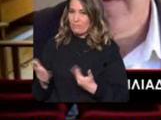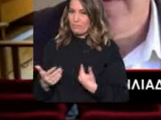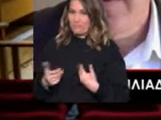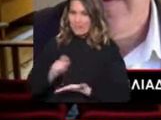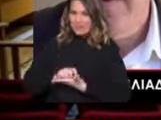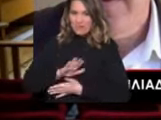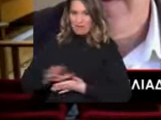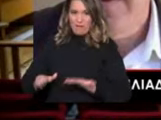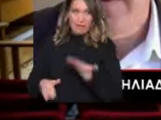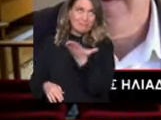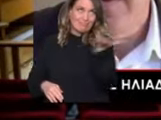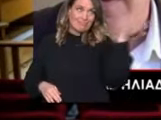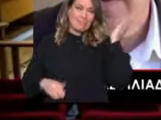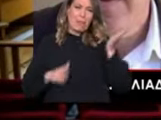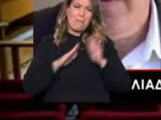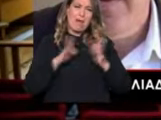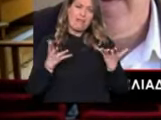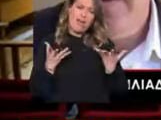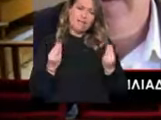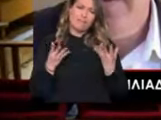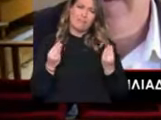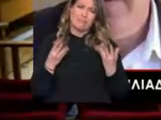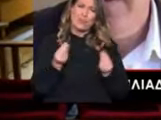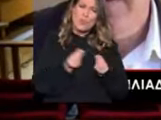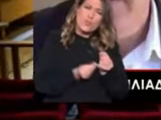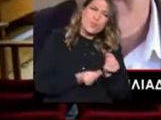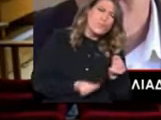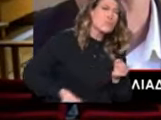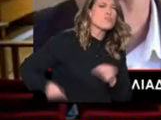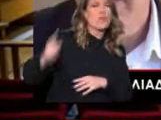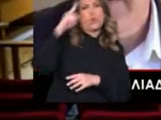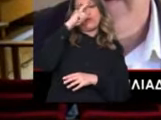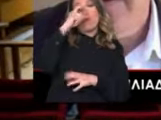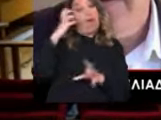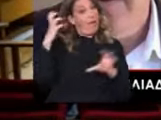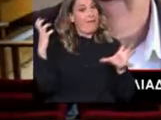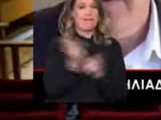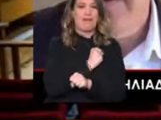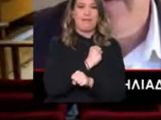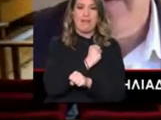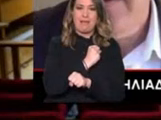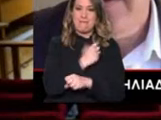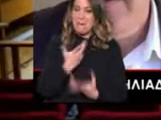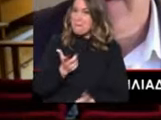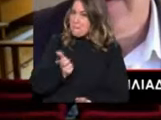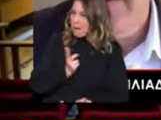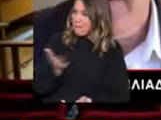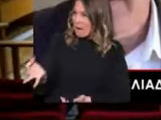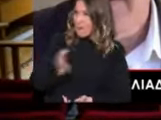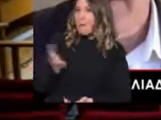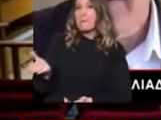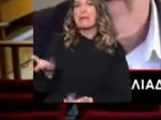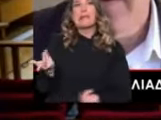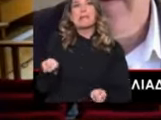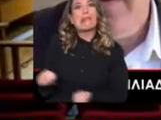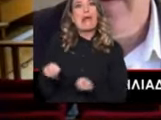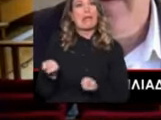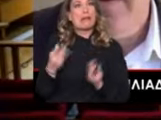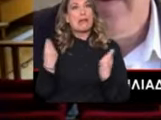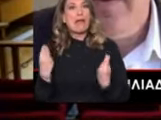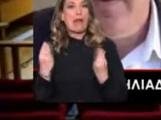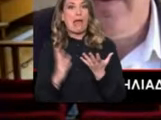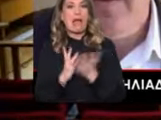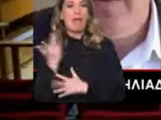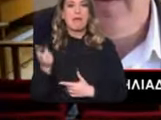φωτογραφίες με παιδάκια που έχουν περάσει πολύ δύσκολα και επέζησαν. Περίμενα από τη μητέρα να μου πει τι θα γίνει με το παιδί μου γιατρέ. Δεν